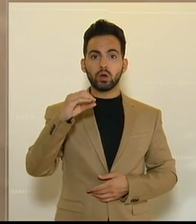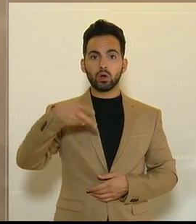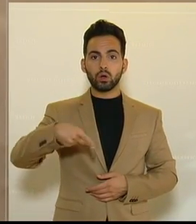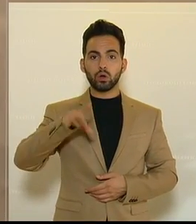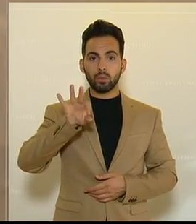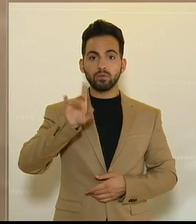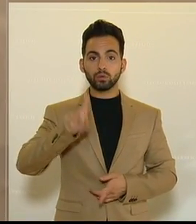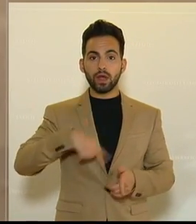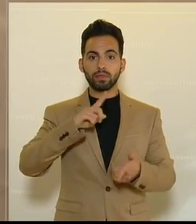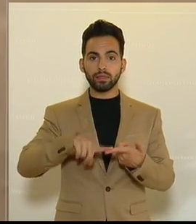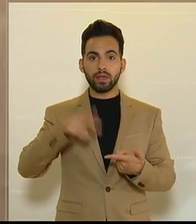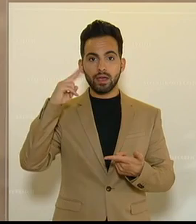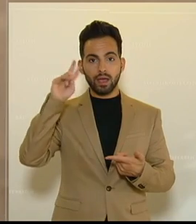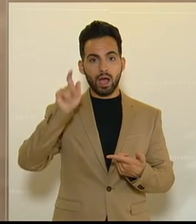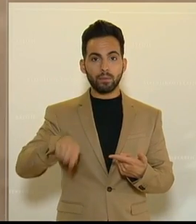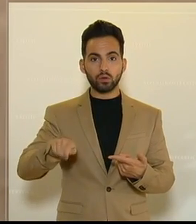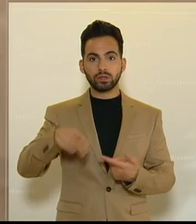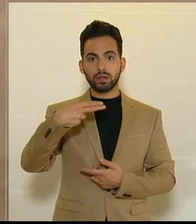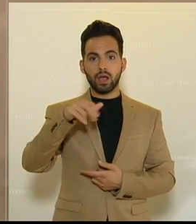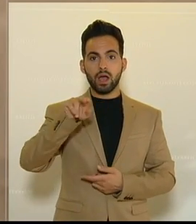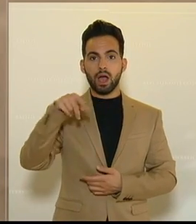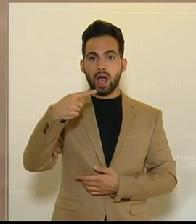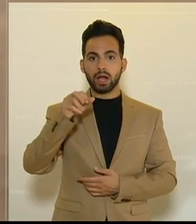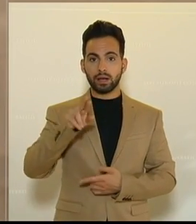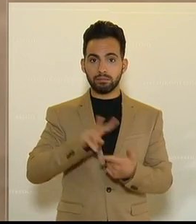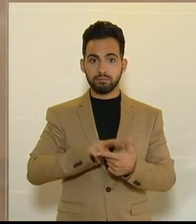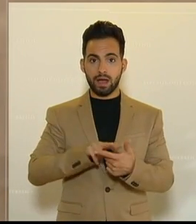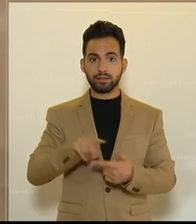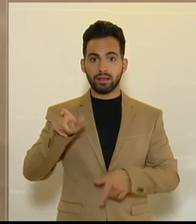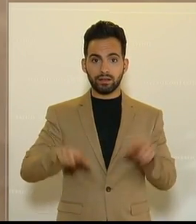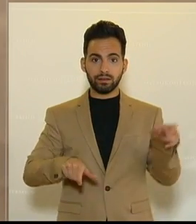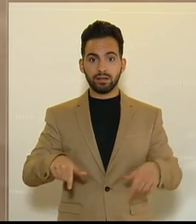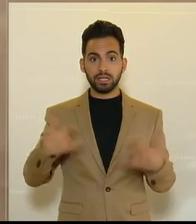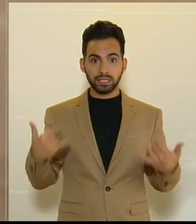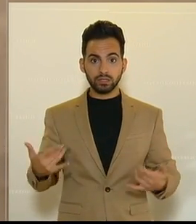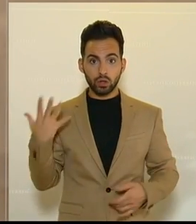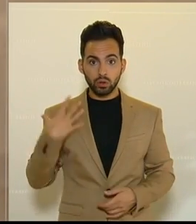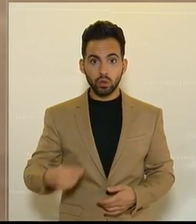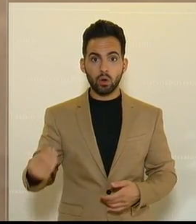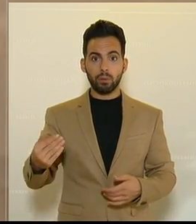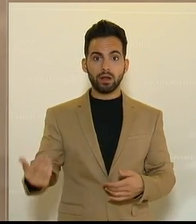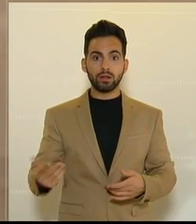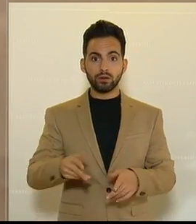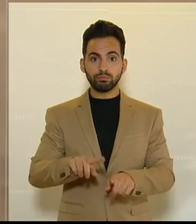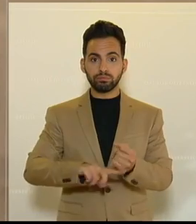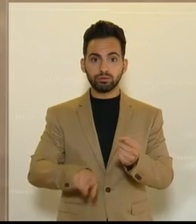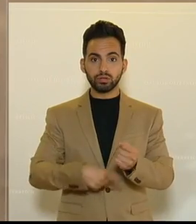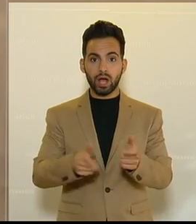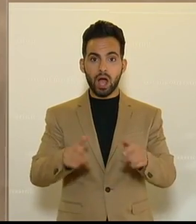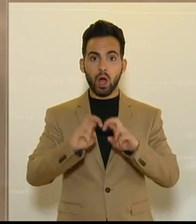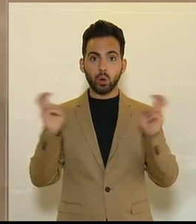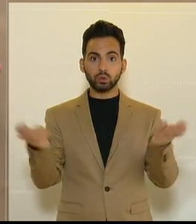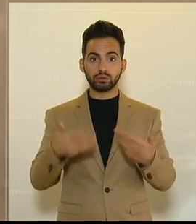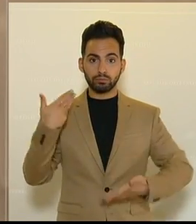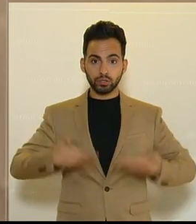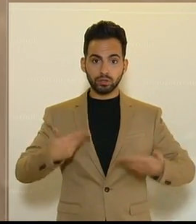und nochmal vom Abgeordneten Hanger. Es würde gar nichts bringen, wenn wir neu behandeln im Budgetausschuss. Wenn